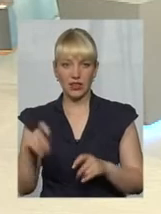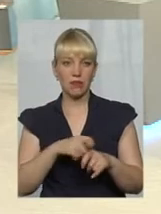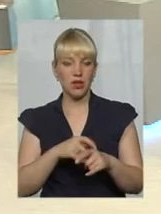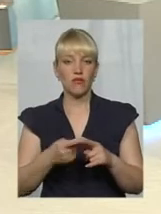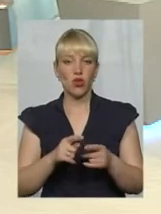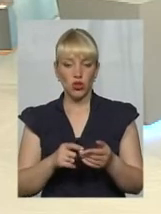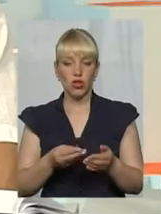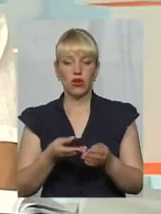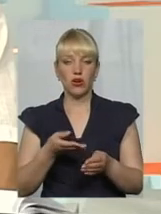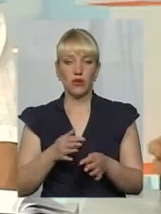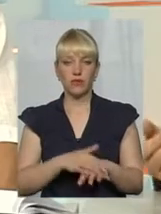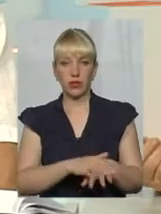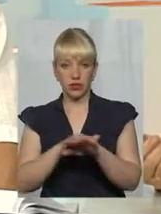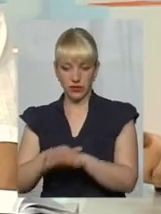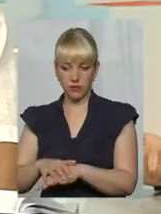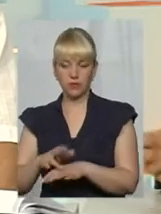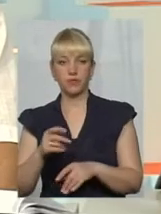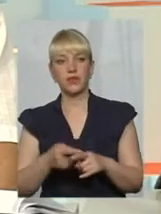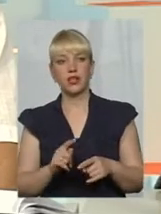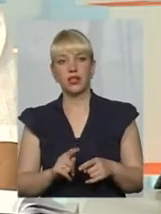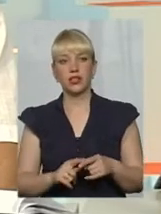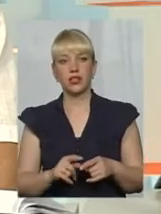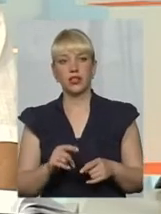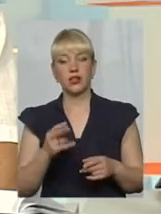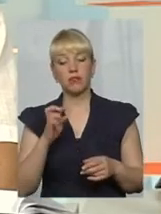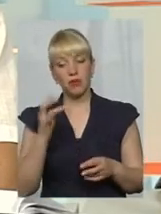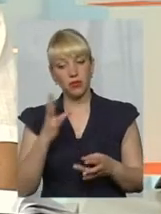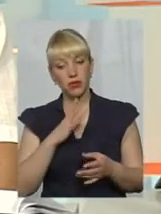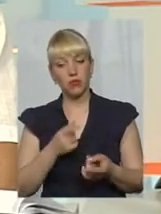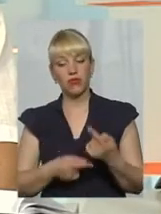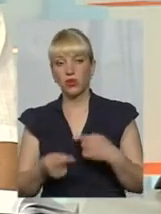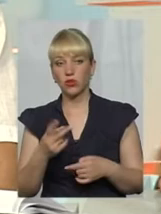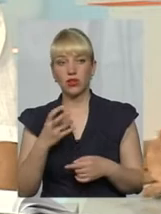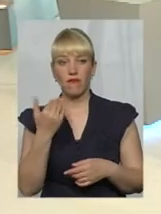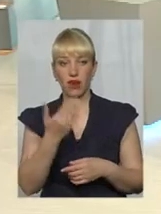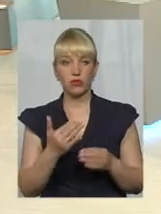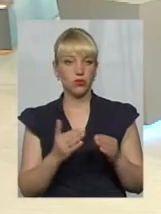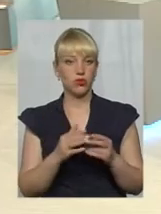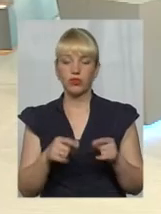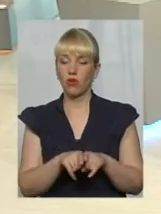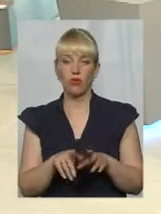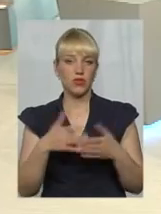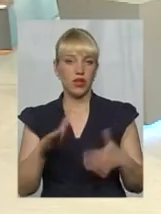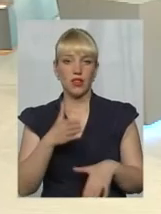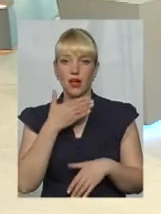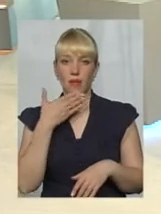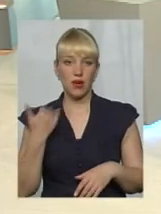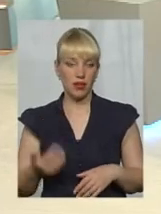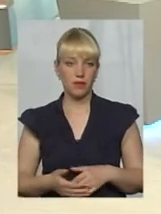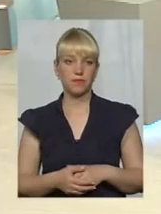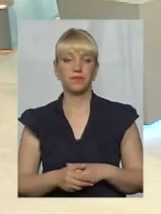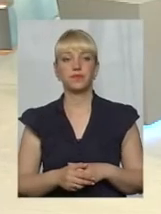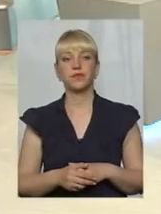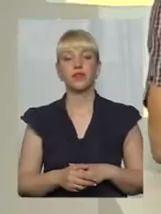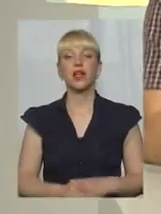акумулювалося. Вони пішли на інший будинок. Потім з того іншого будинку мали би вернутися на ваш будинок. Тут вже... Я